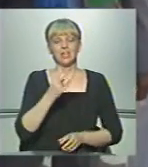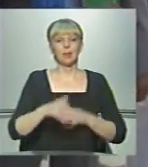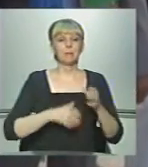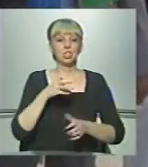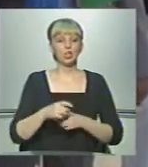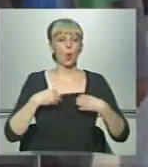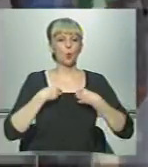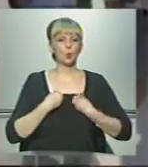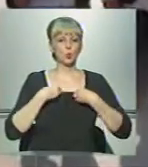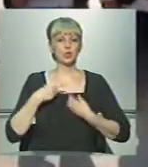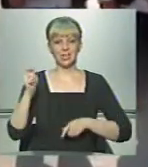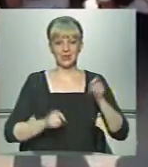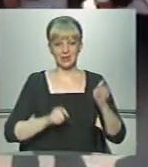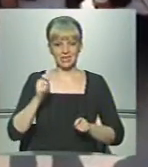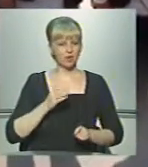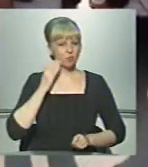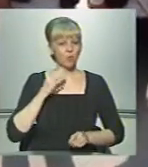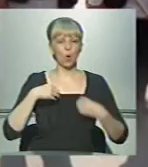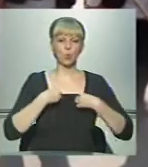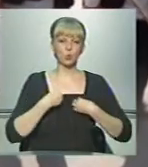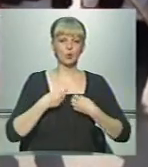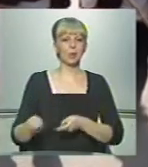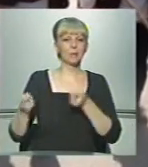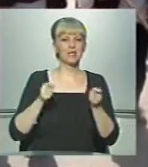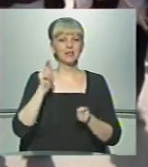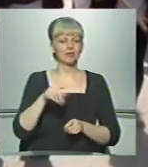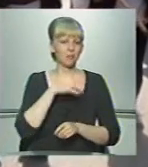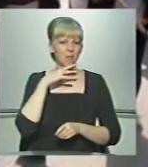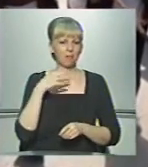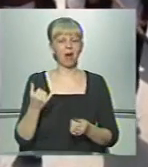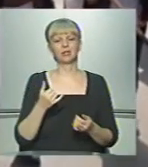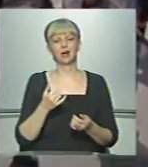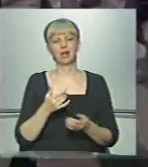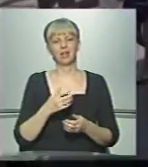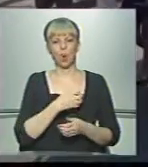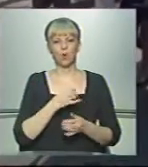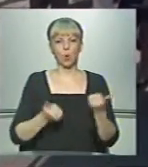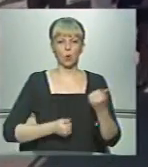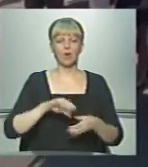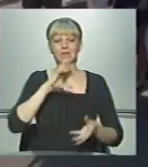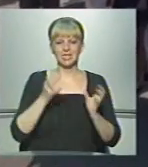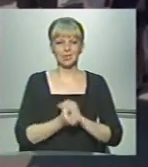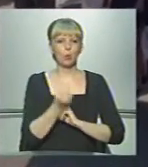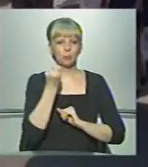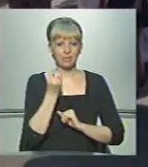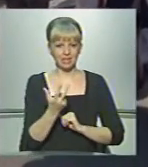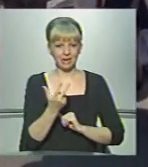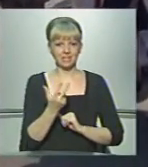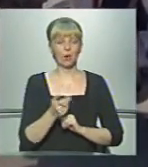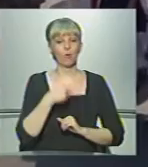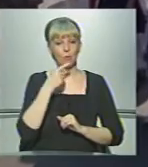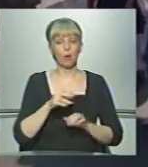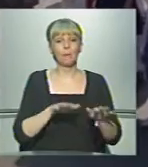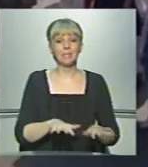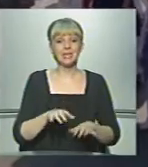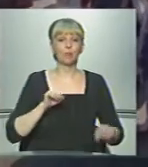міжнародний гоцульський фестиваль. Буковинські гоцули привезли звіти чимало нагород у конкурсах. Загалом 13. Проте, кажуть